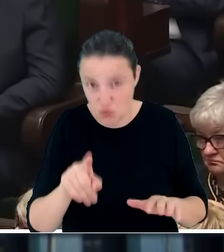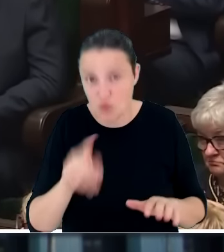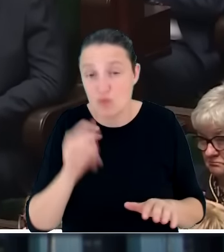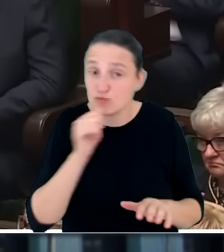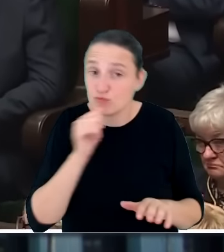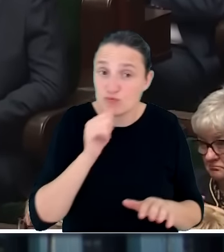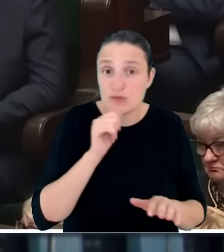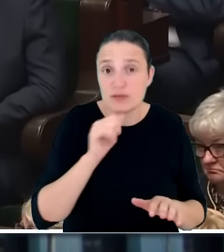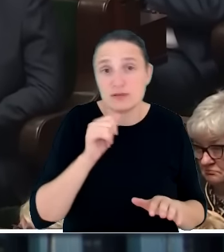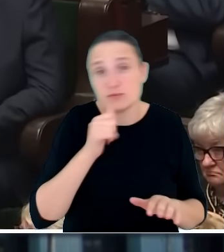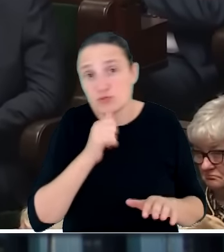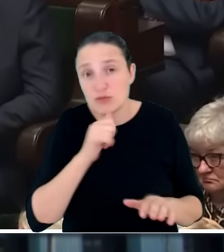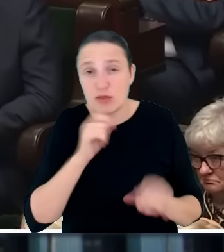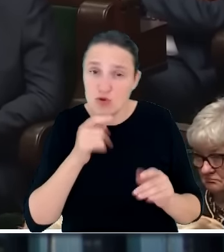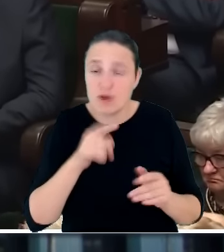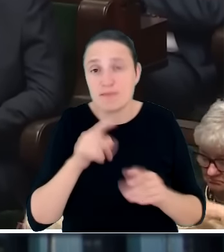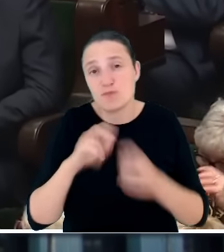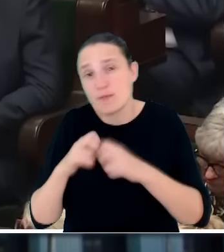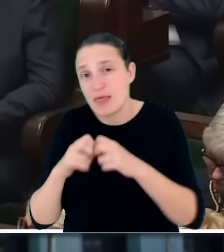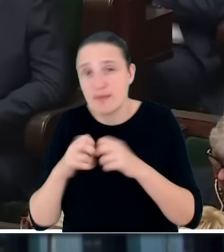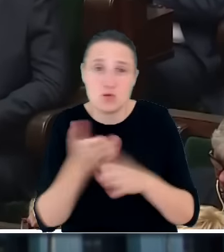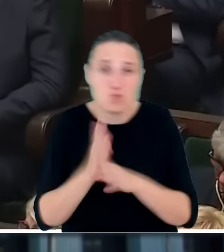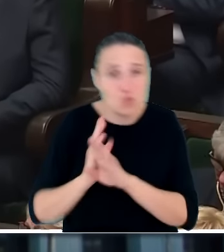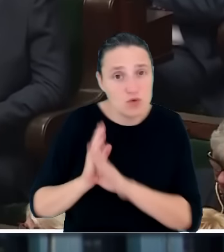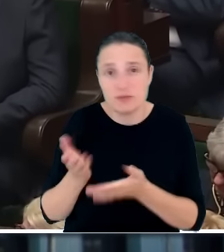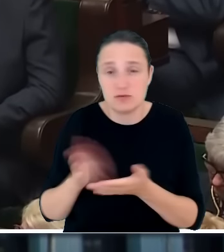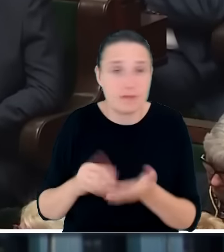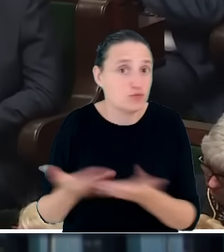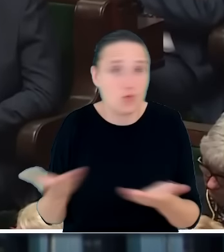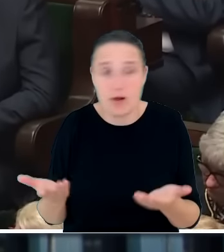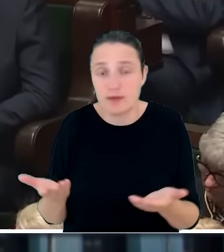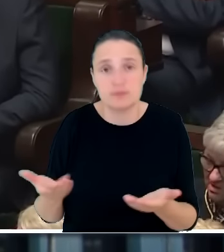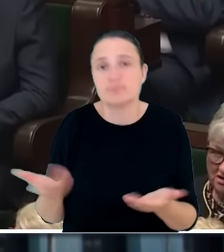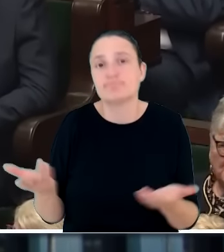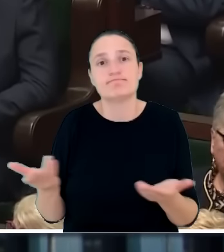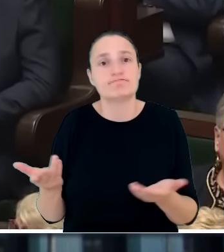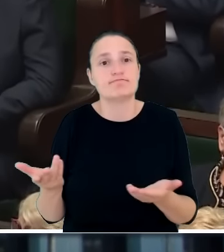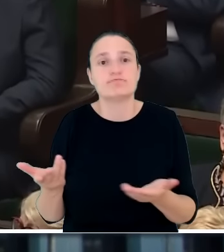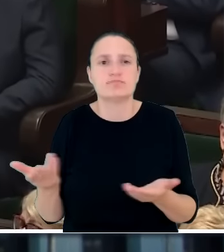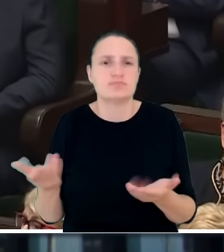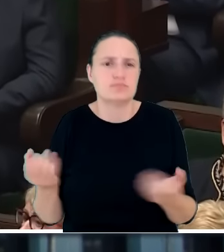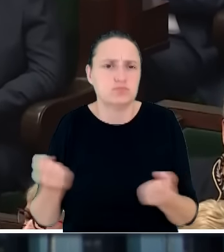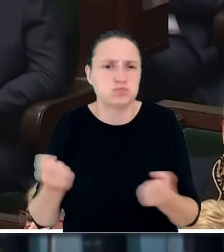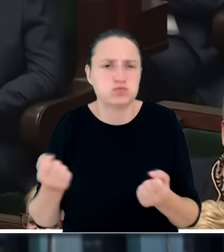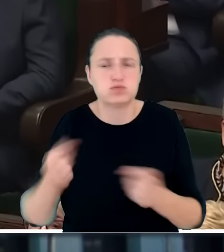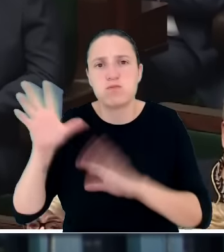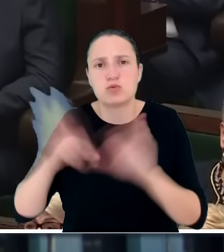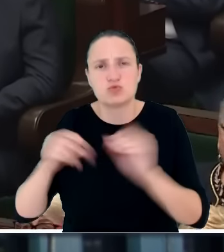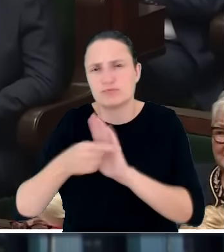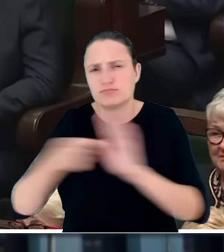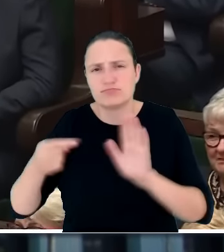horyzoncie, albo już dotyczą naszego państwa. Takim problemem bez wątpienia jest gigantyczny deficyt budżetowy,